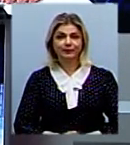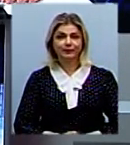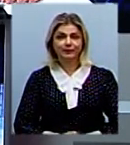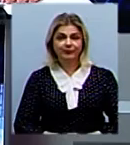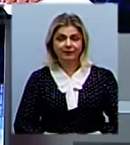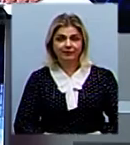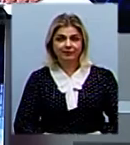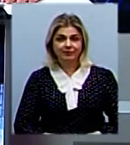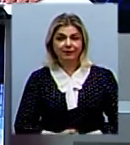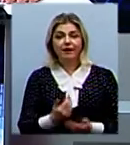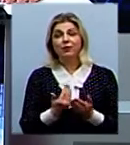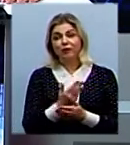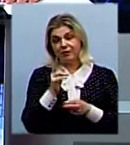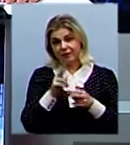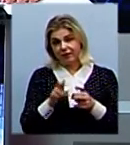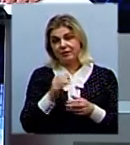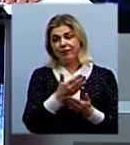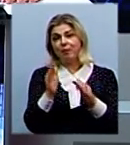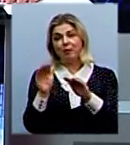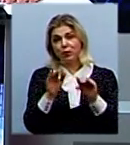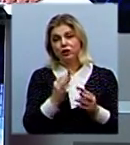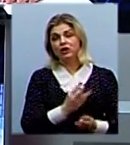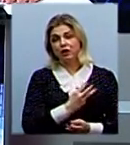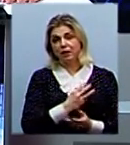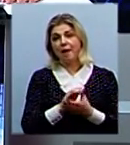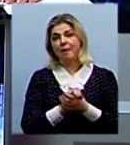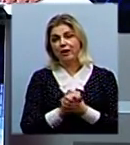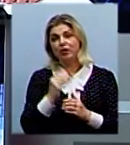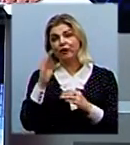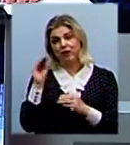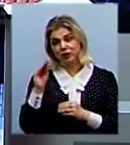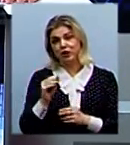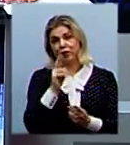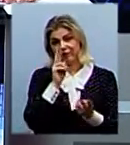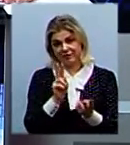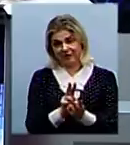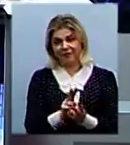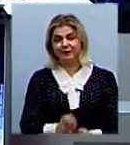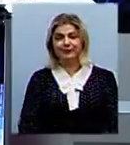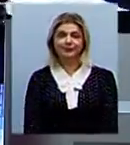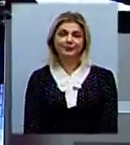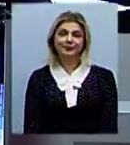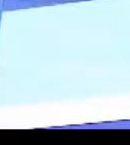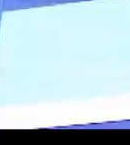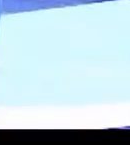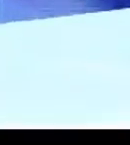FM. На цьому я з вами прощаюся та бажаю вам мирного вечора. Побачимось о 20.40.